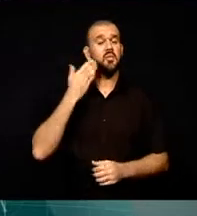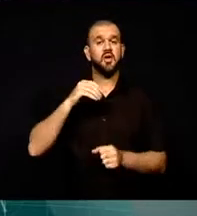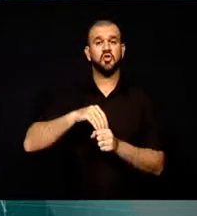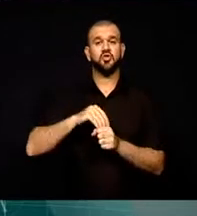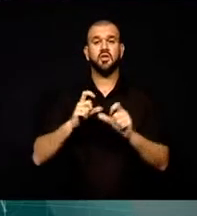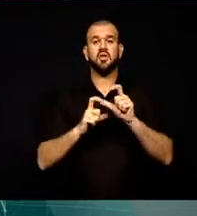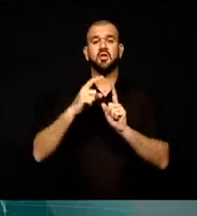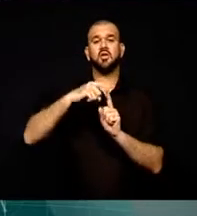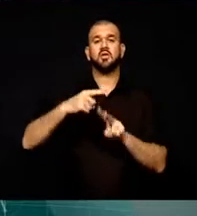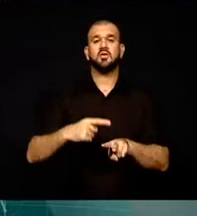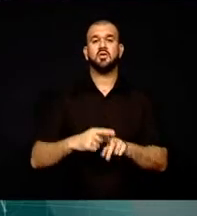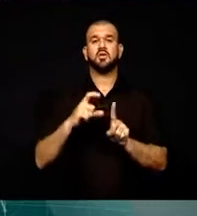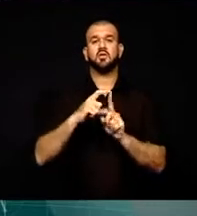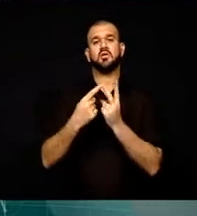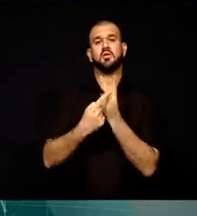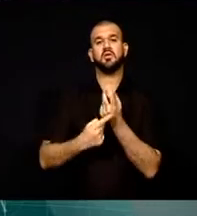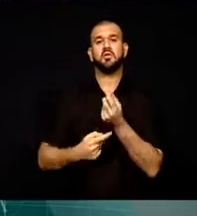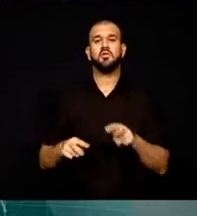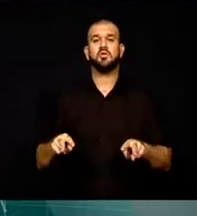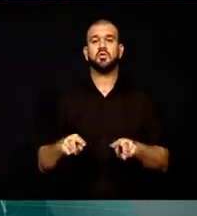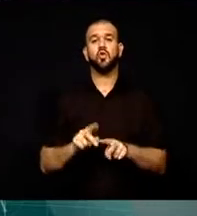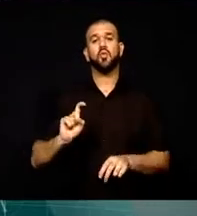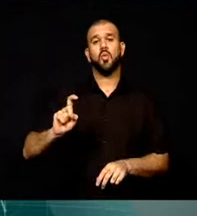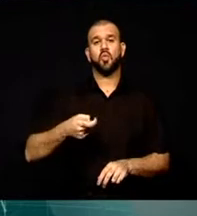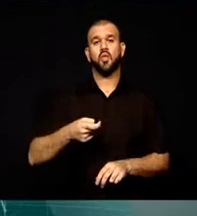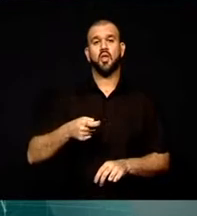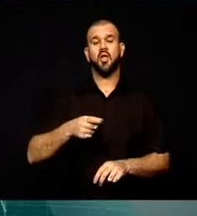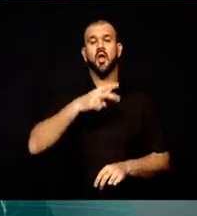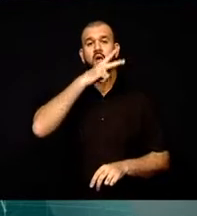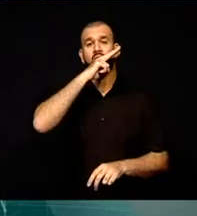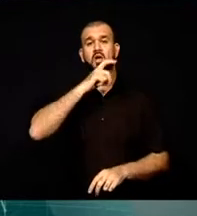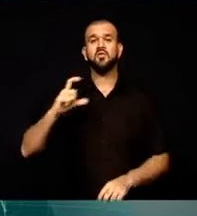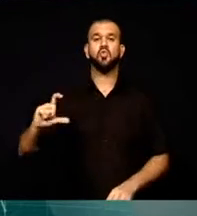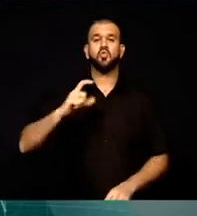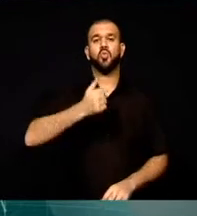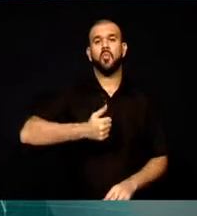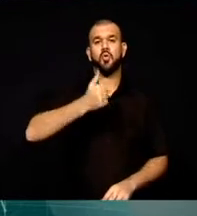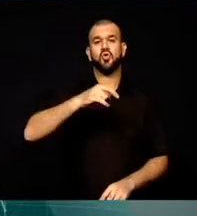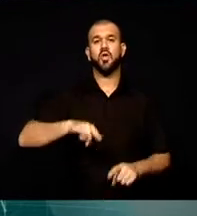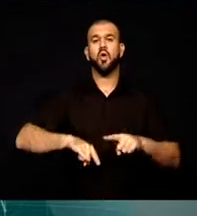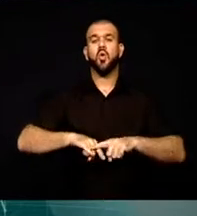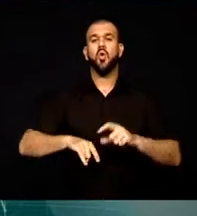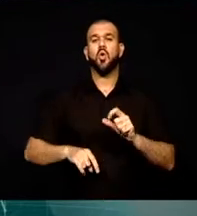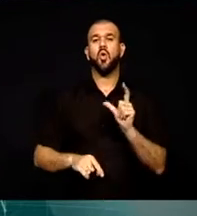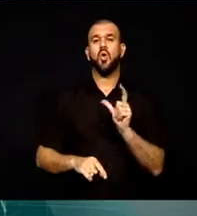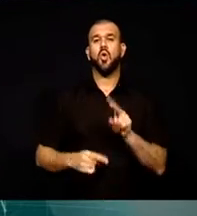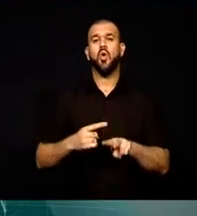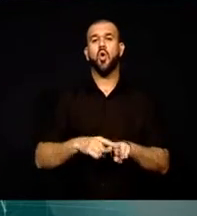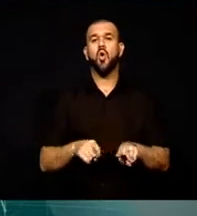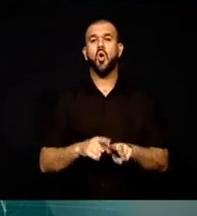dostluk maçını izlemek için stadyumda bulunan Fransa Cumhurbaşkanı Hollande,